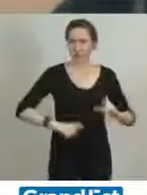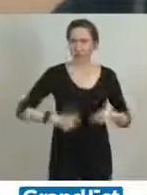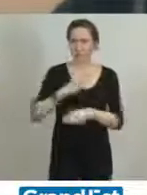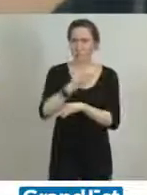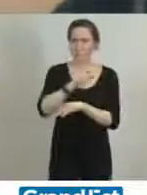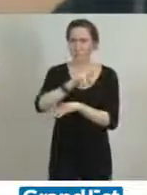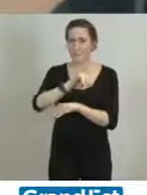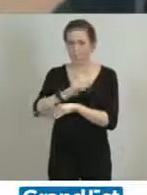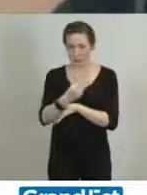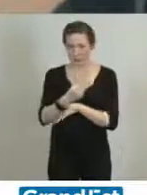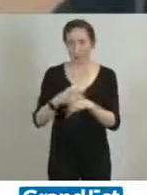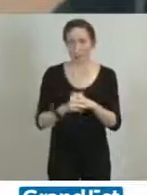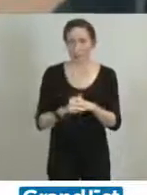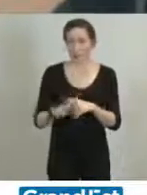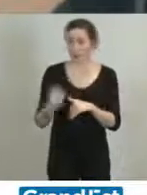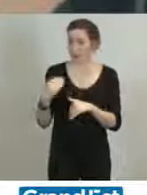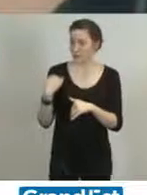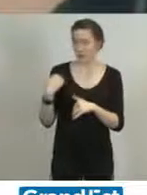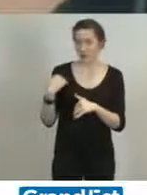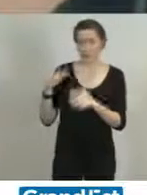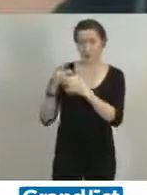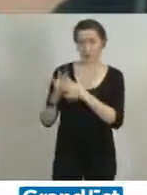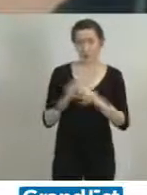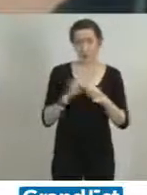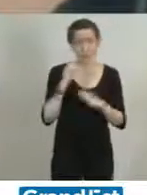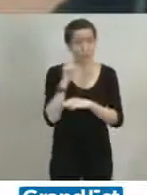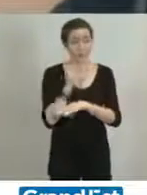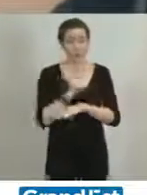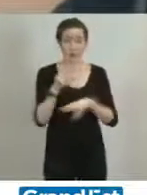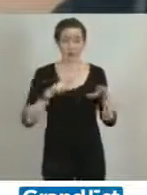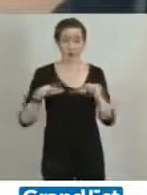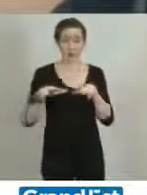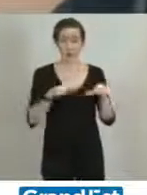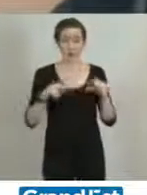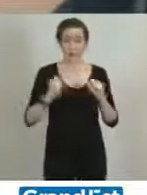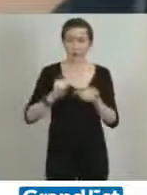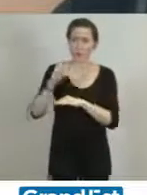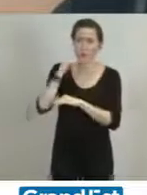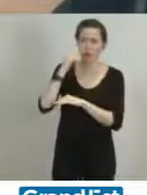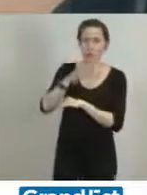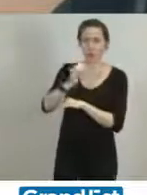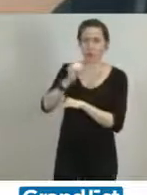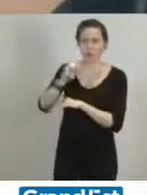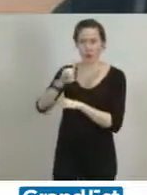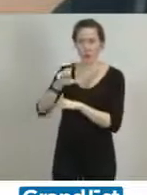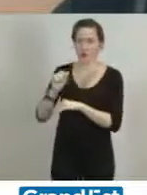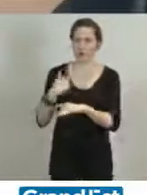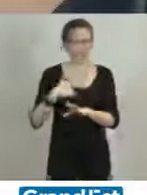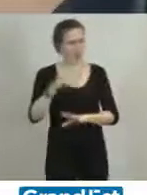Je vous renvoie aux propos qui ont été tenus et ils sont consultables sur la vidéo. M. Boll a dit, je cite, pourquoi vous êtes encore là